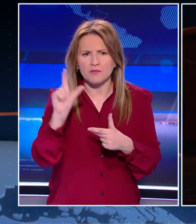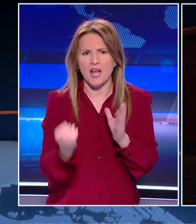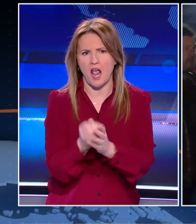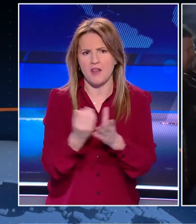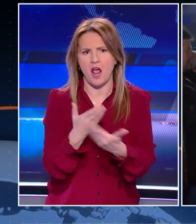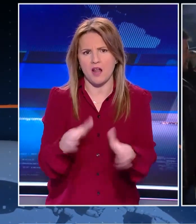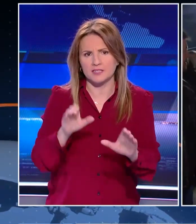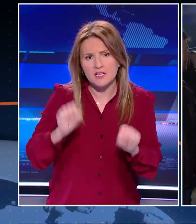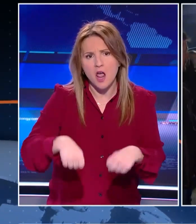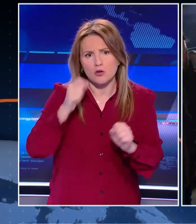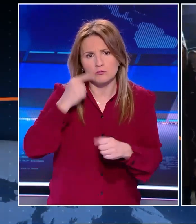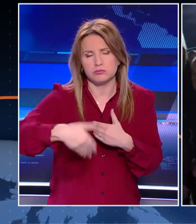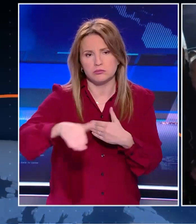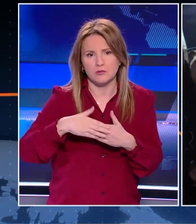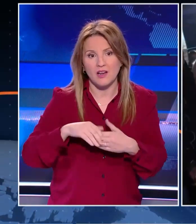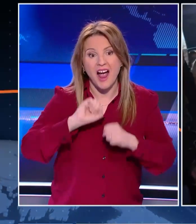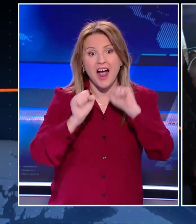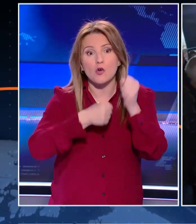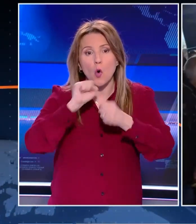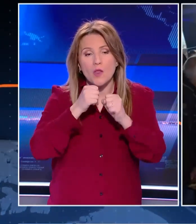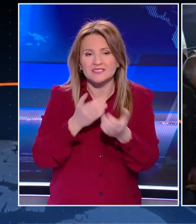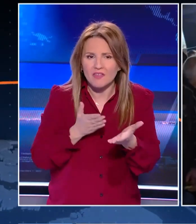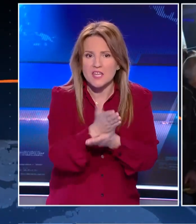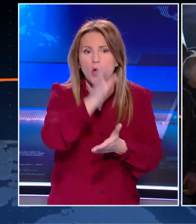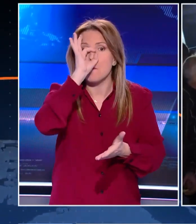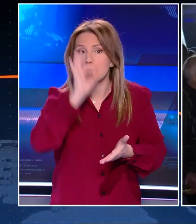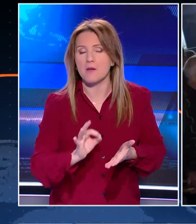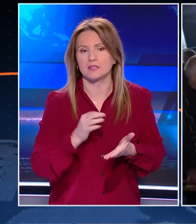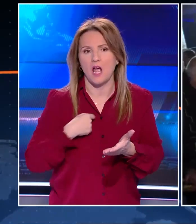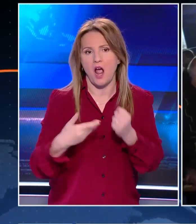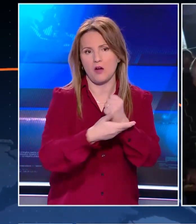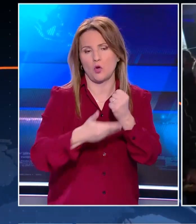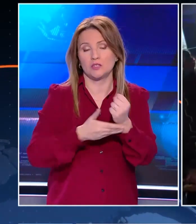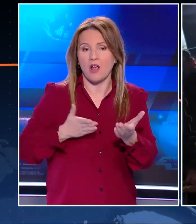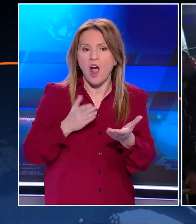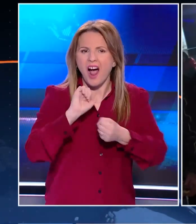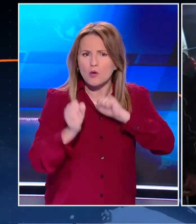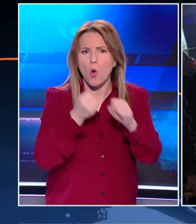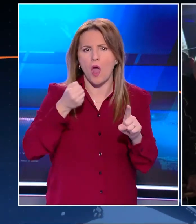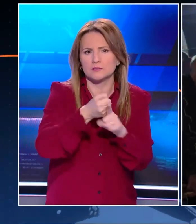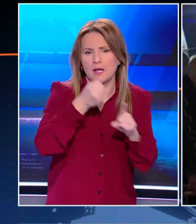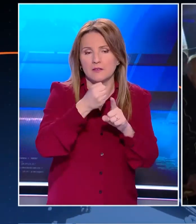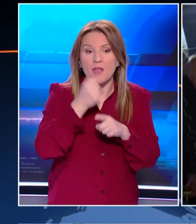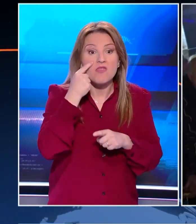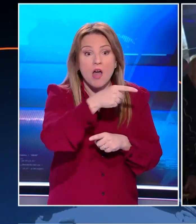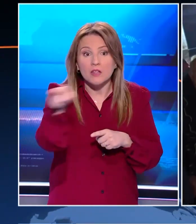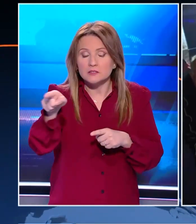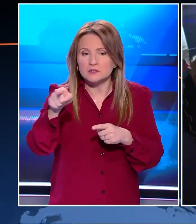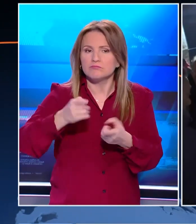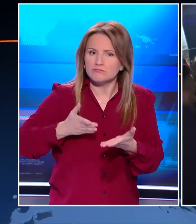πότε θα ξανανοίξει. Ο γόνος αυτός πράγματι είναι δίκαιος. Είναι τόσο δίκαιος που θα δείτε ότι θα δικαιωθεί